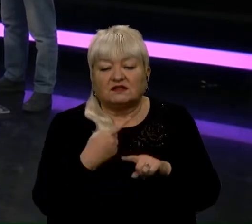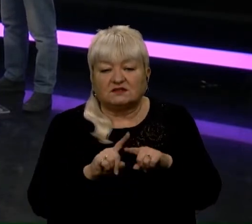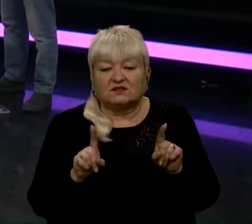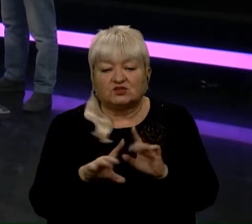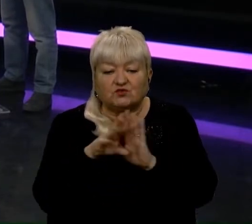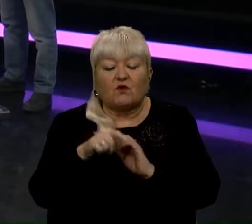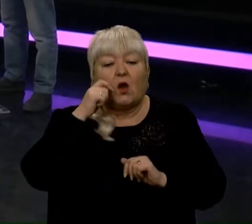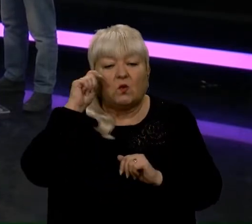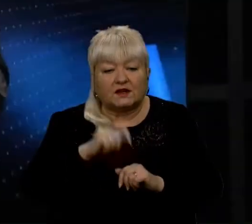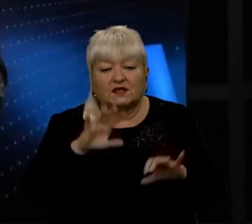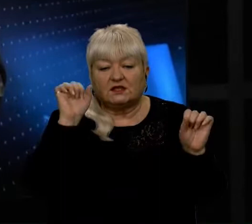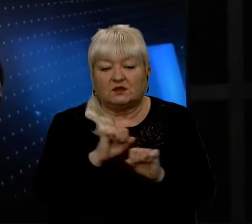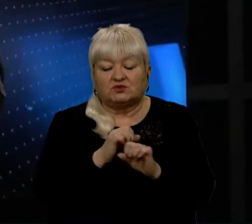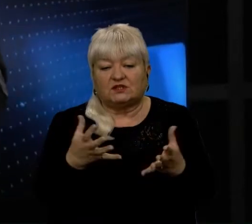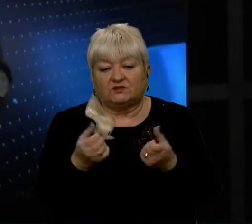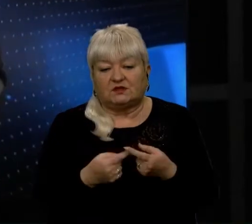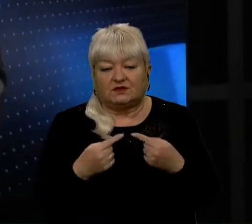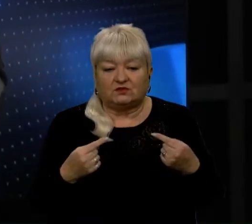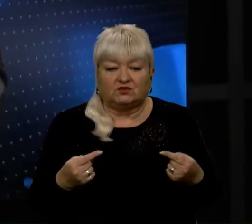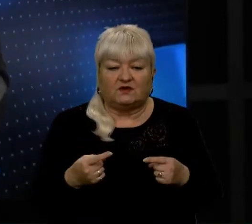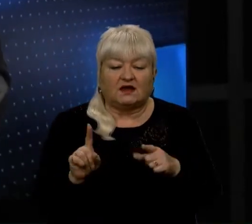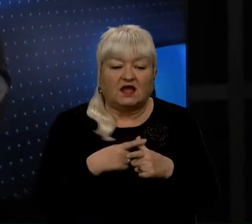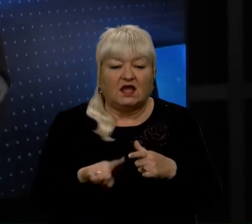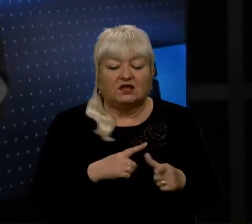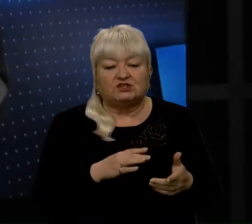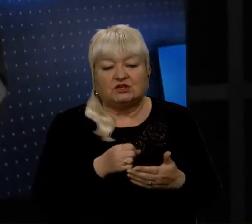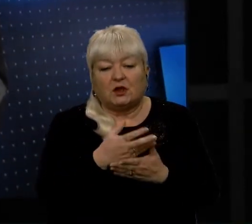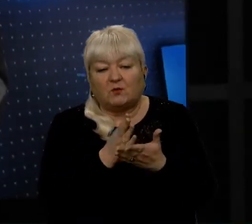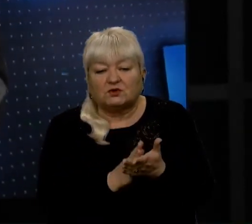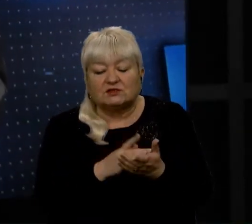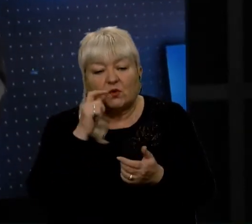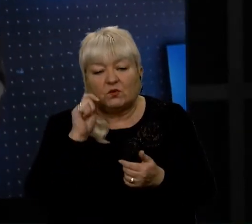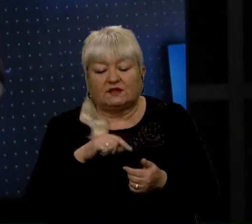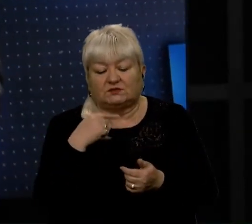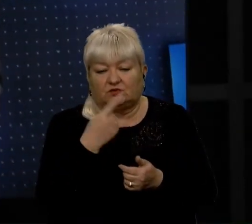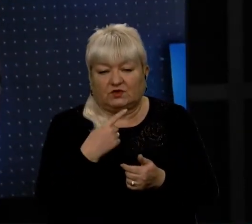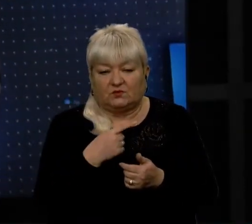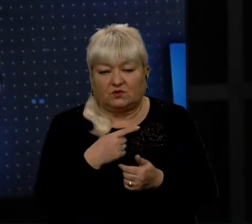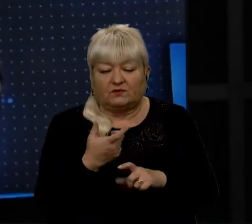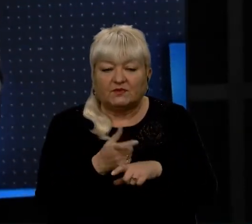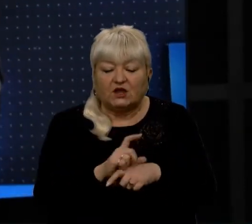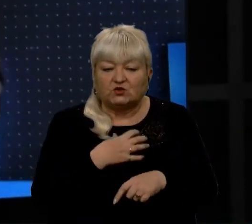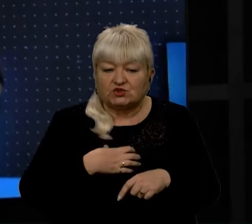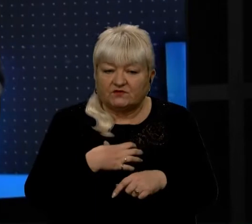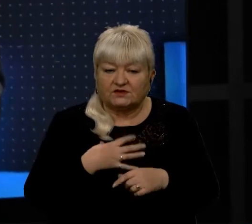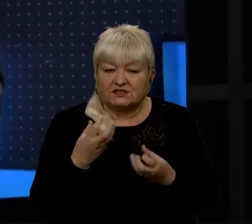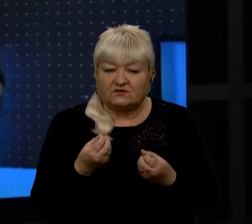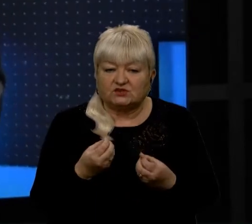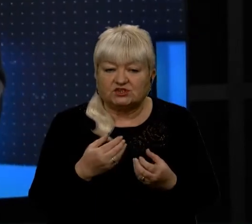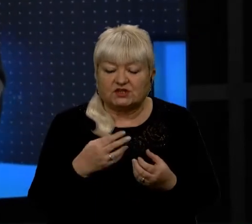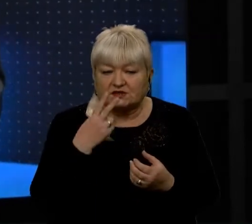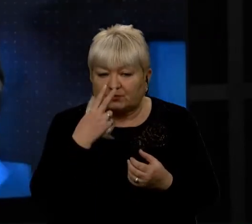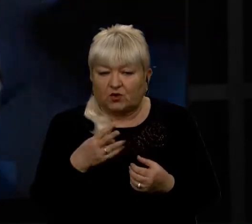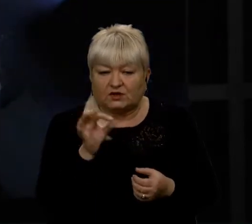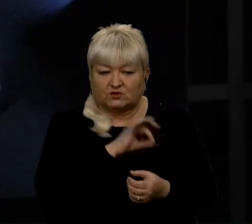неможливо отримати товари чи послуги українською мовою. Дуже важливо з погляду ще споживача чітко вказати,